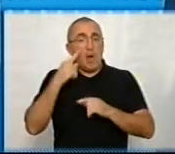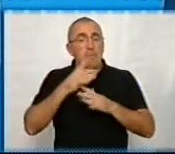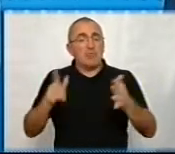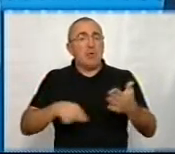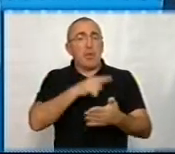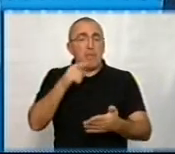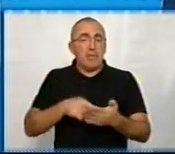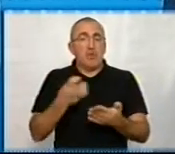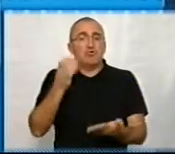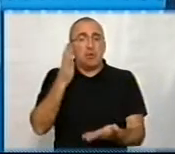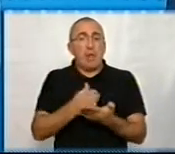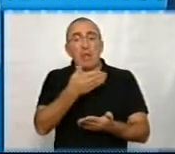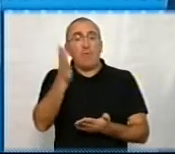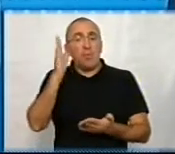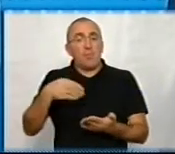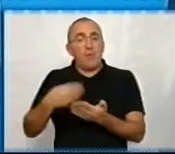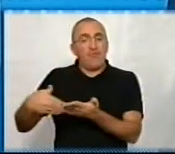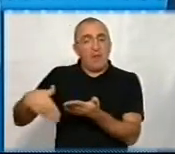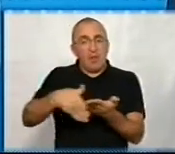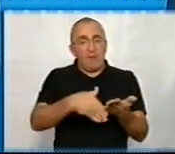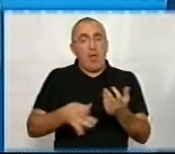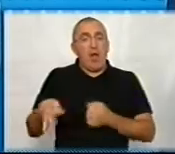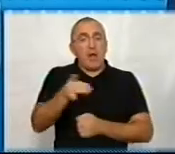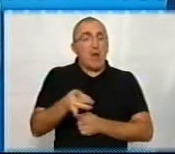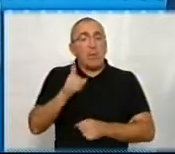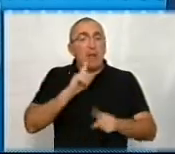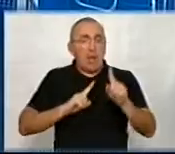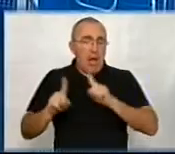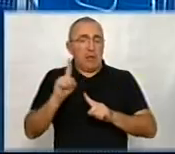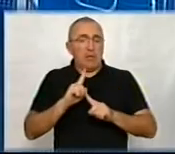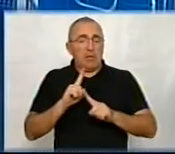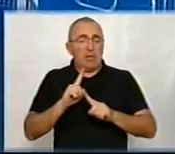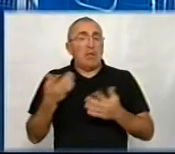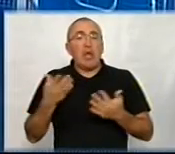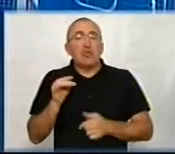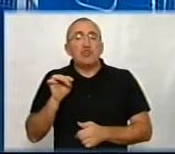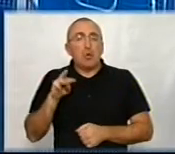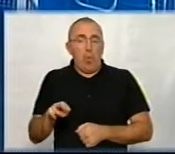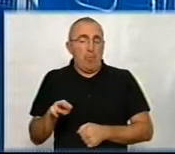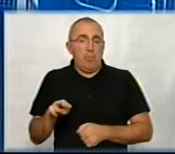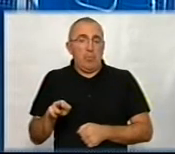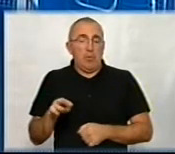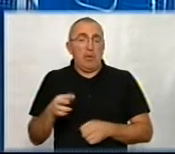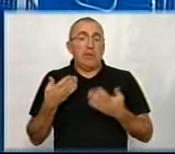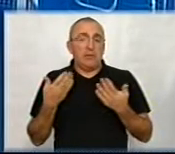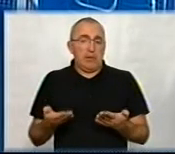питання ще є, як вони будуть фінансуватись районні ради, з яким чином. Так,